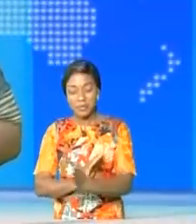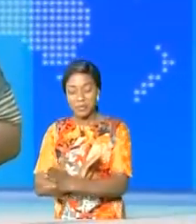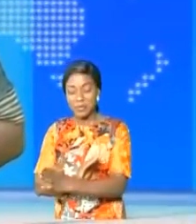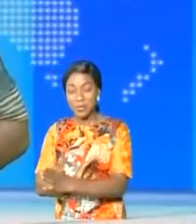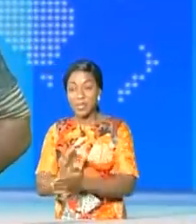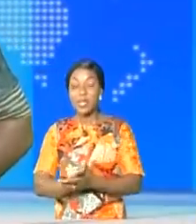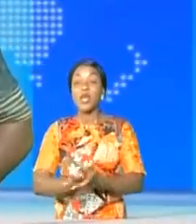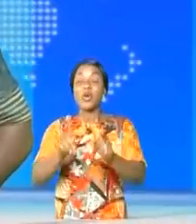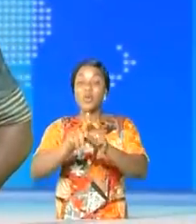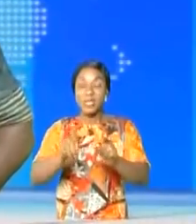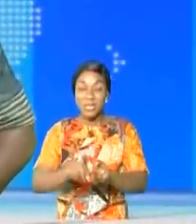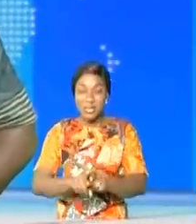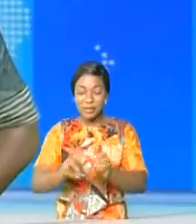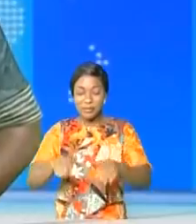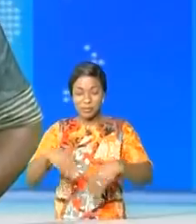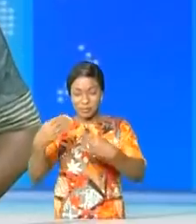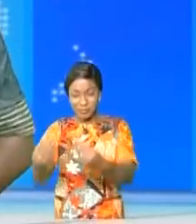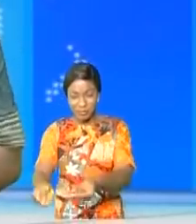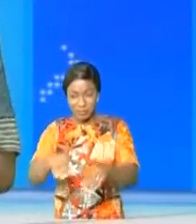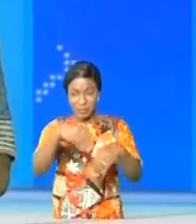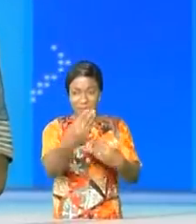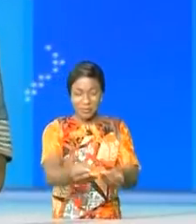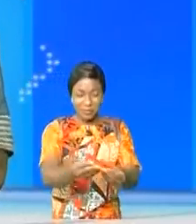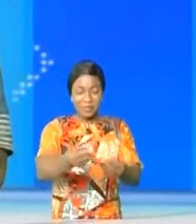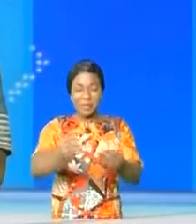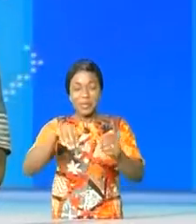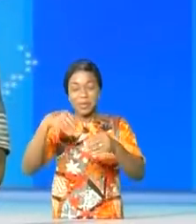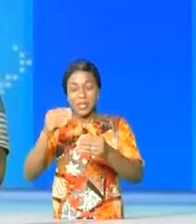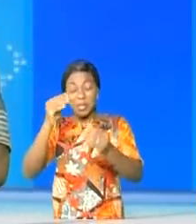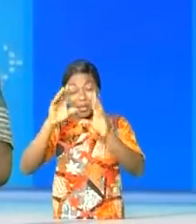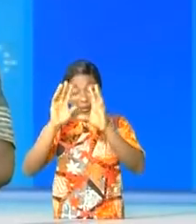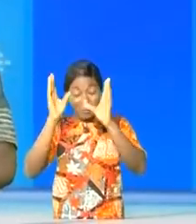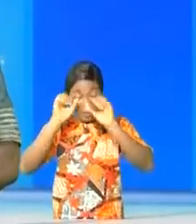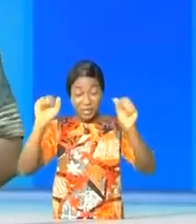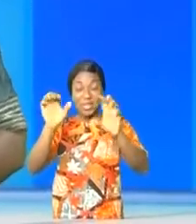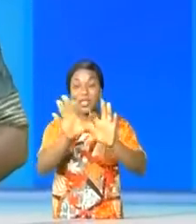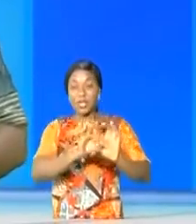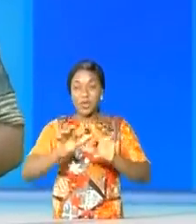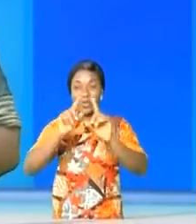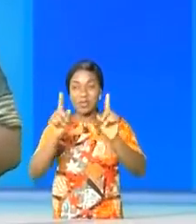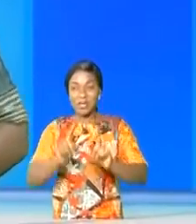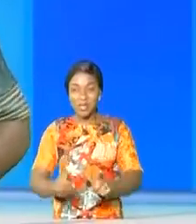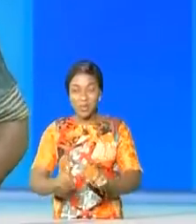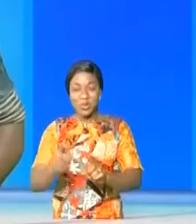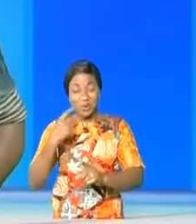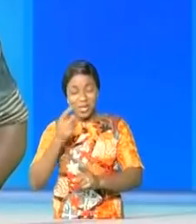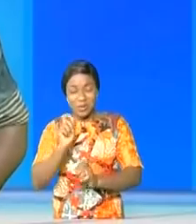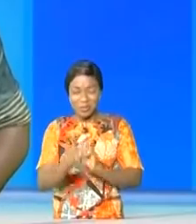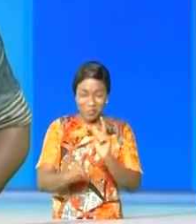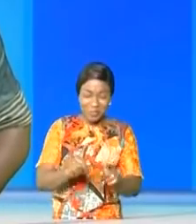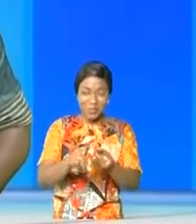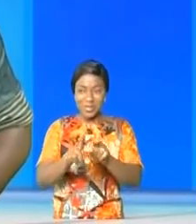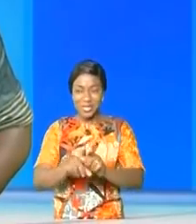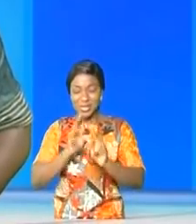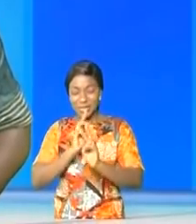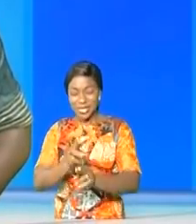Quelles sont les attributions et limites du président de l'Union africaine ? C'est à cette question que répond